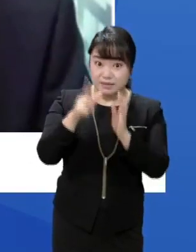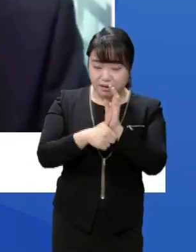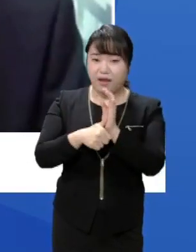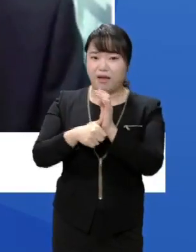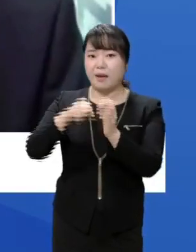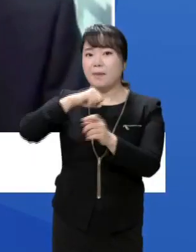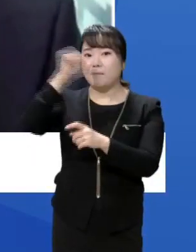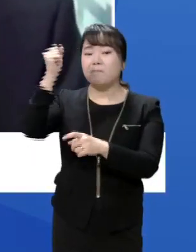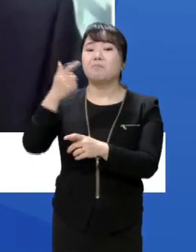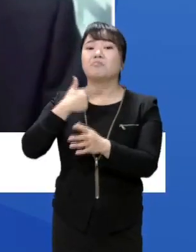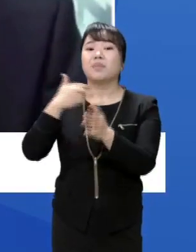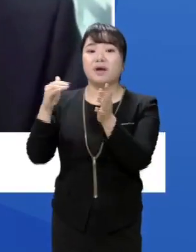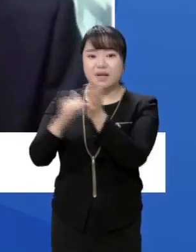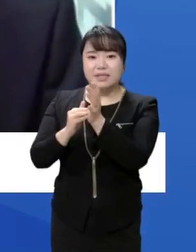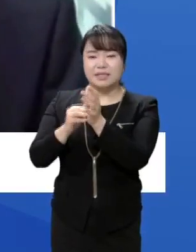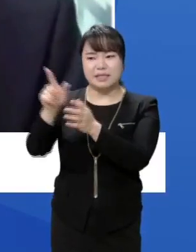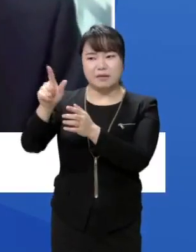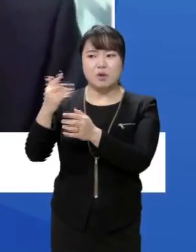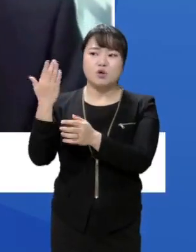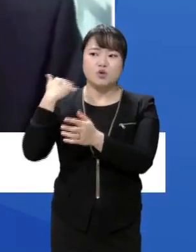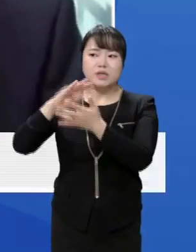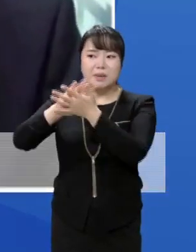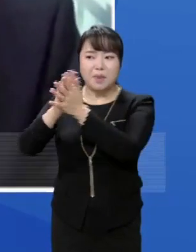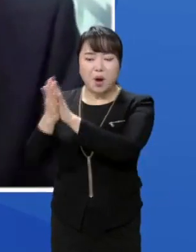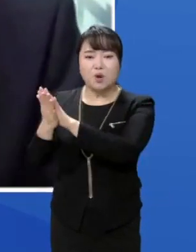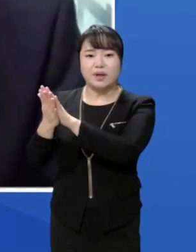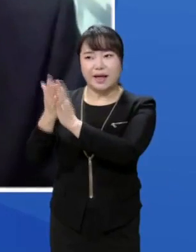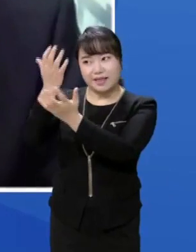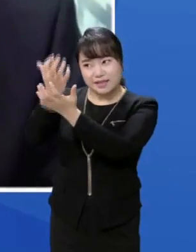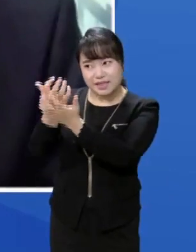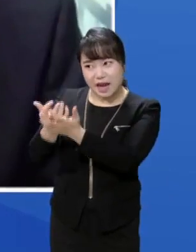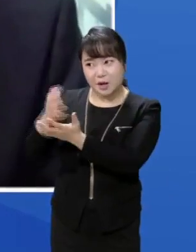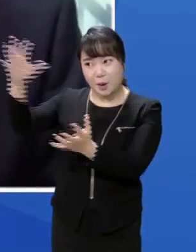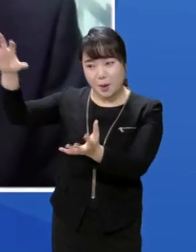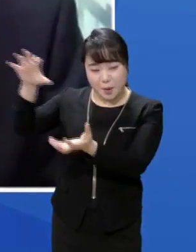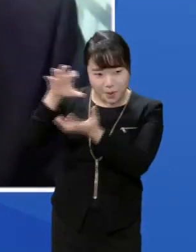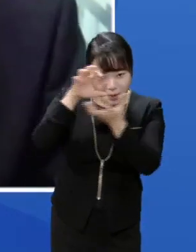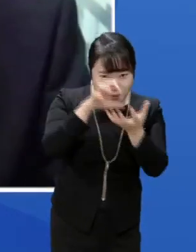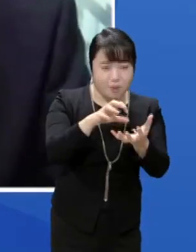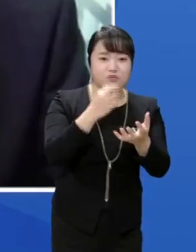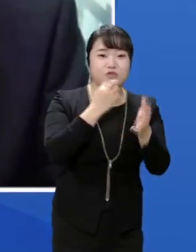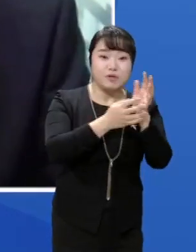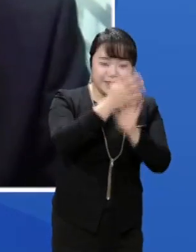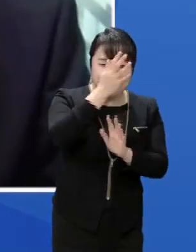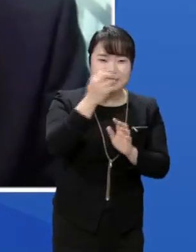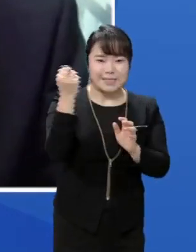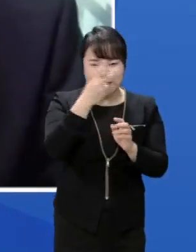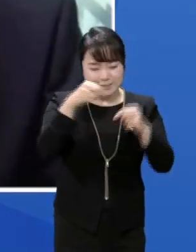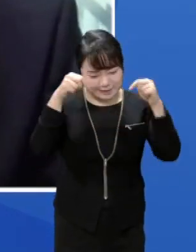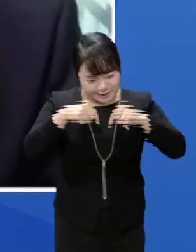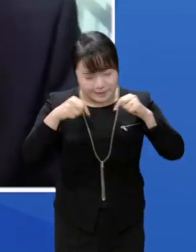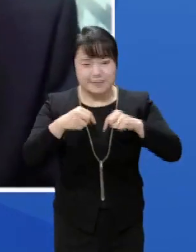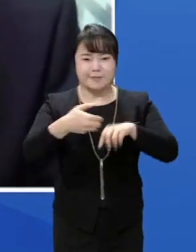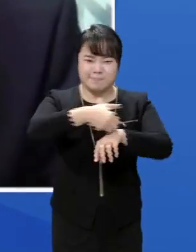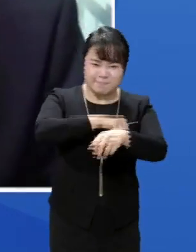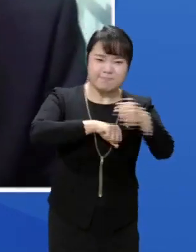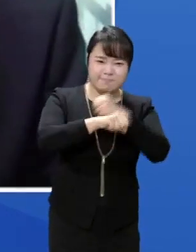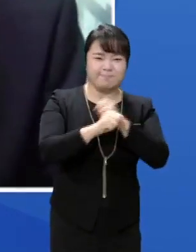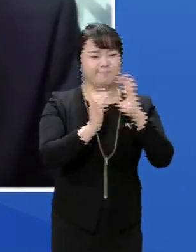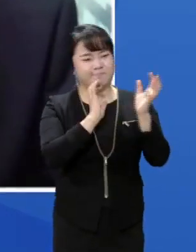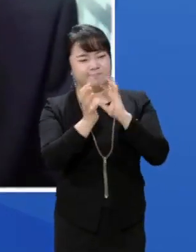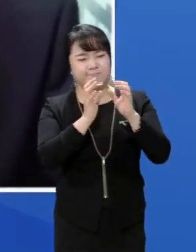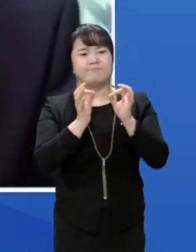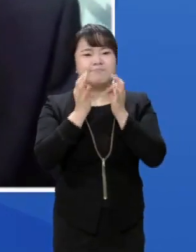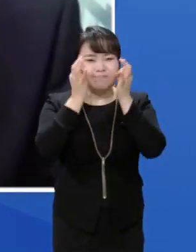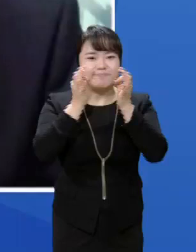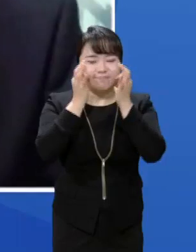사례가 있어서 이 부분에 대한 최신의 변화된 자료들을 가지고 서울시와 도봉구가 적극 협력하고 저도 같이 그 설득 과정에 참여하겠습니다.